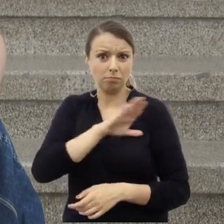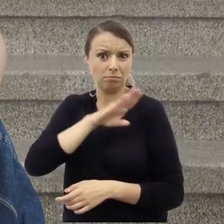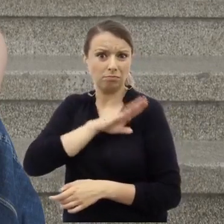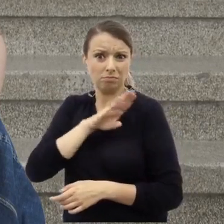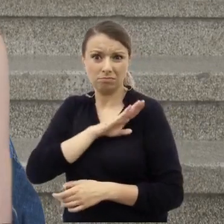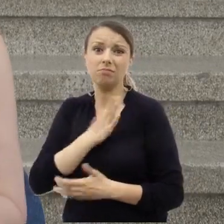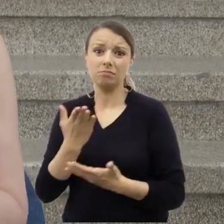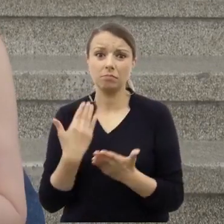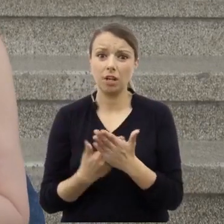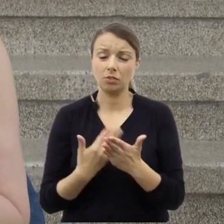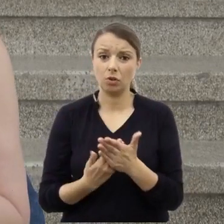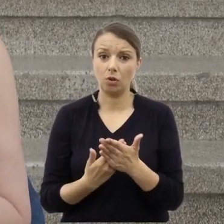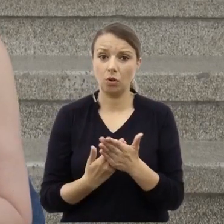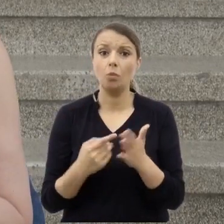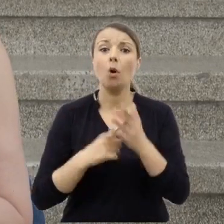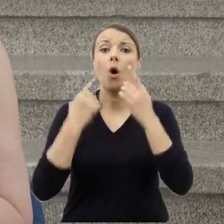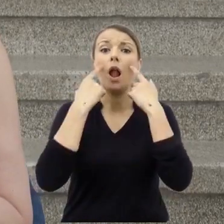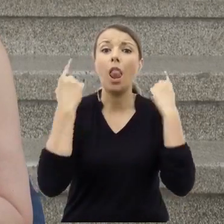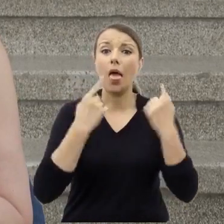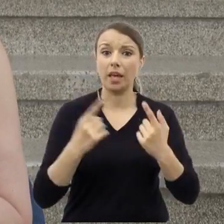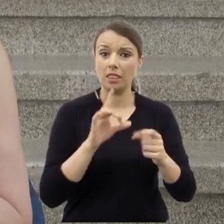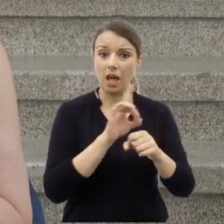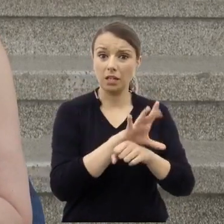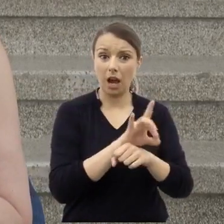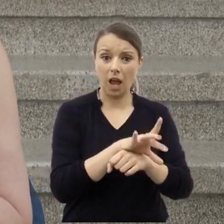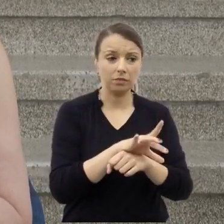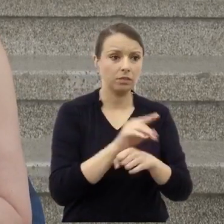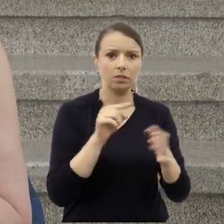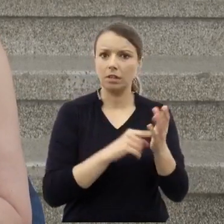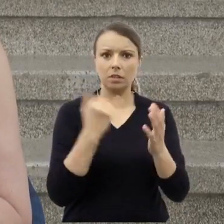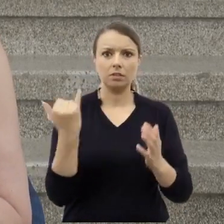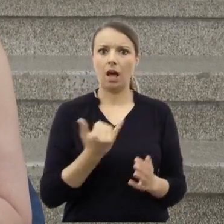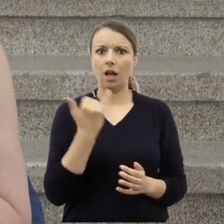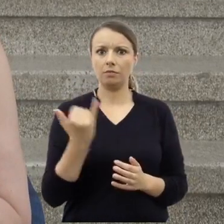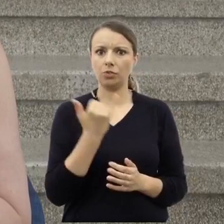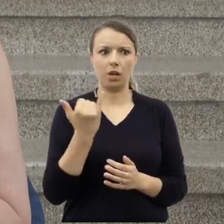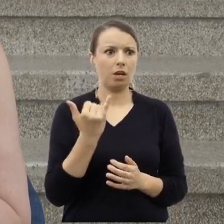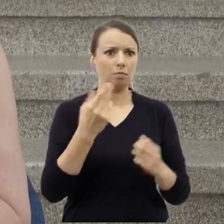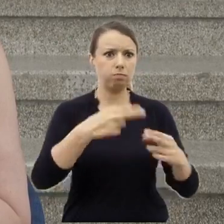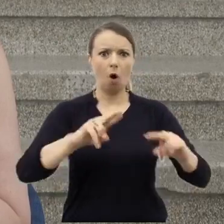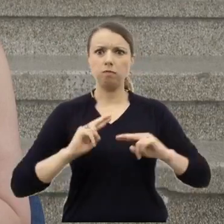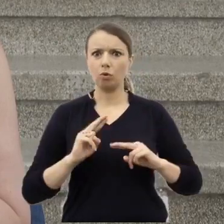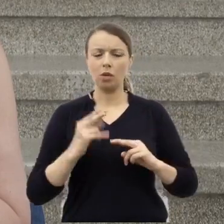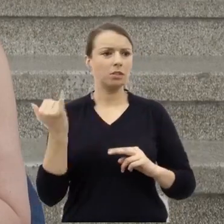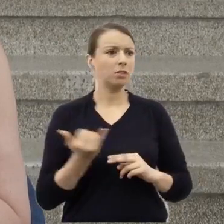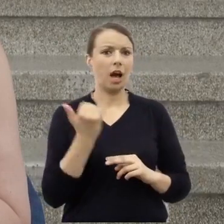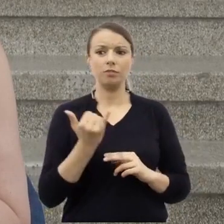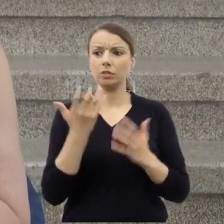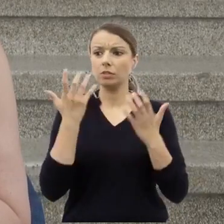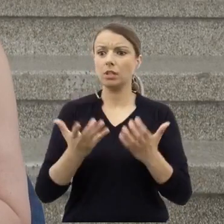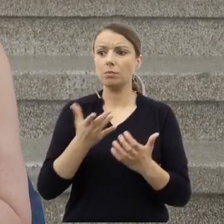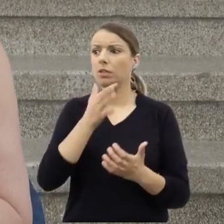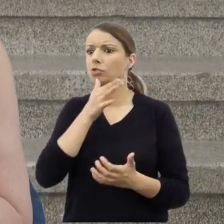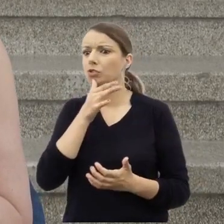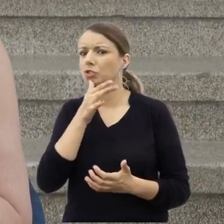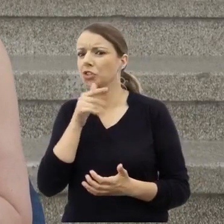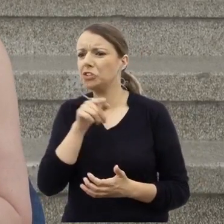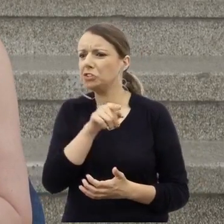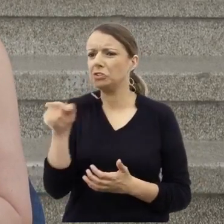legenda o krwi wracała za każdym razem, kiedy chciano się pozbyć Żydów z miasta.